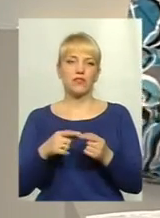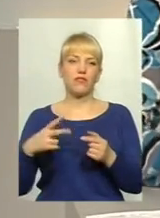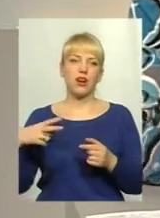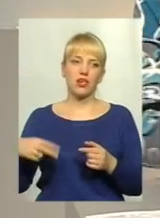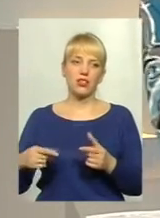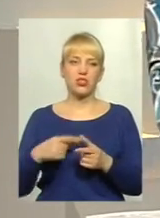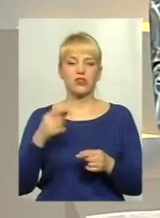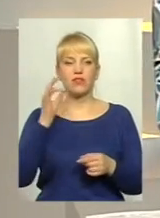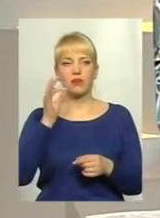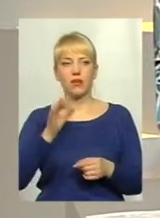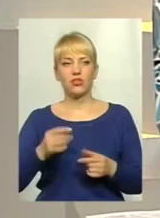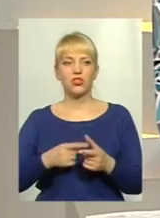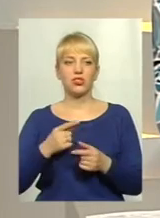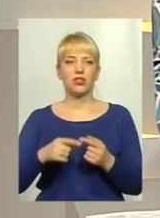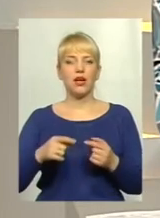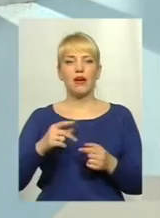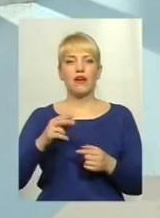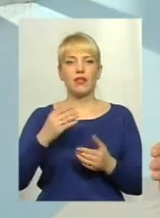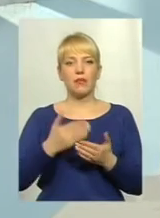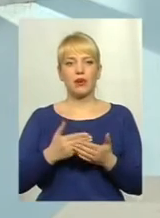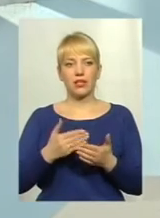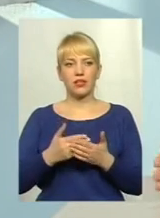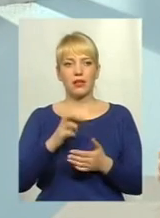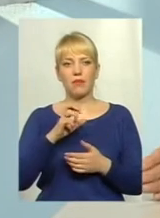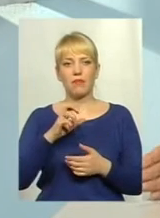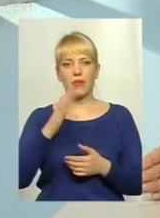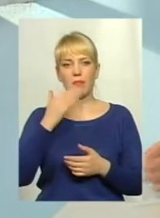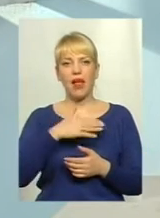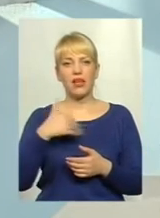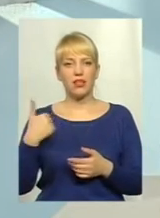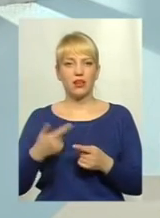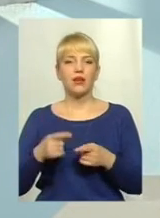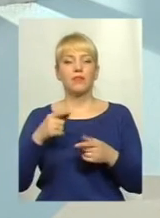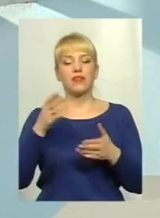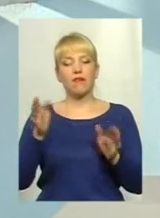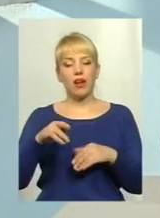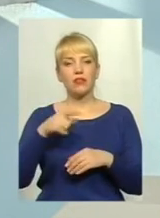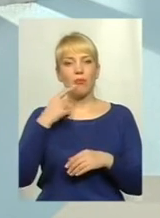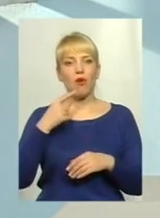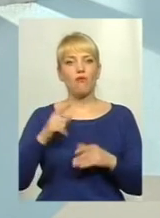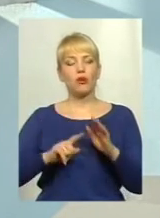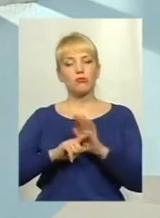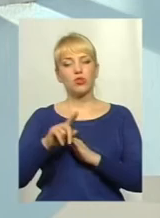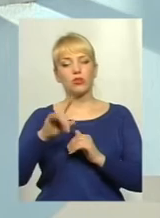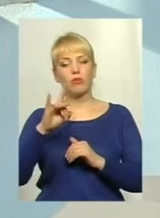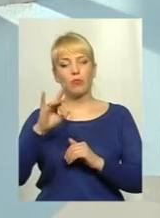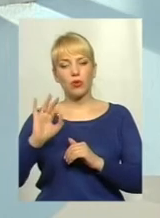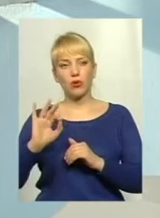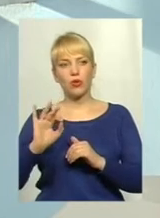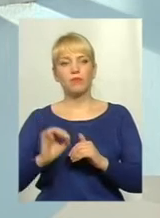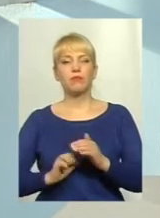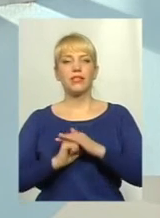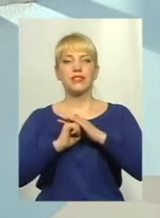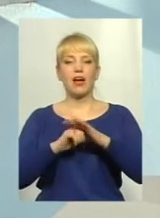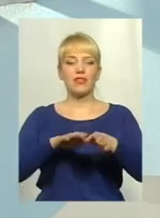в Німеччині, в Бельгії? Давайте перед тим, як поговорити про паливо, поговоримо про підставу для здійснення господарської